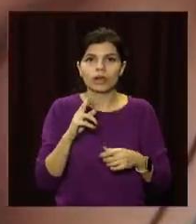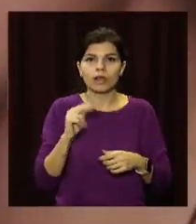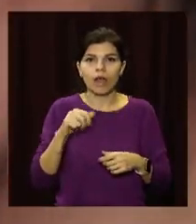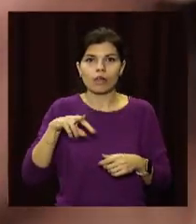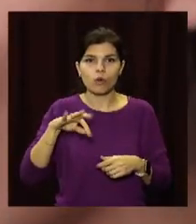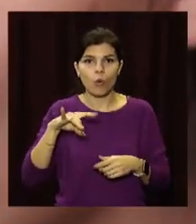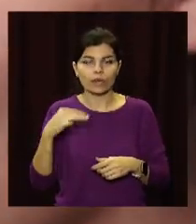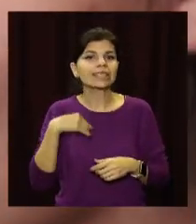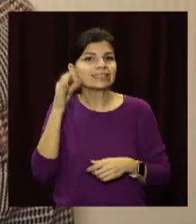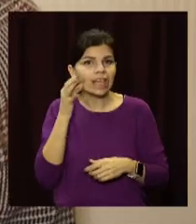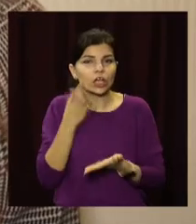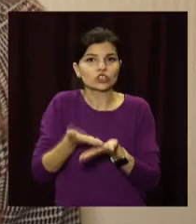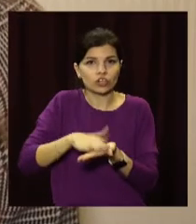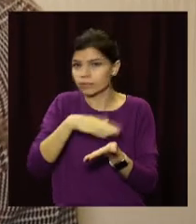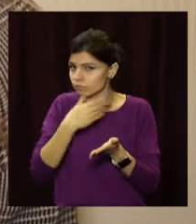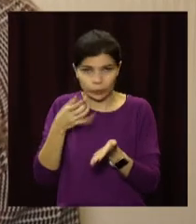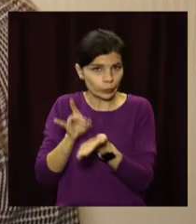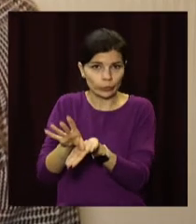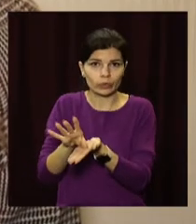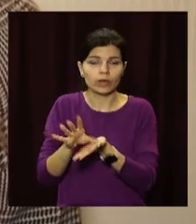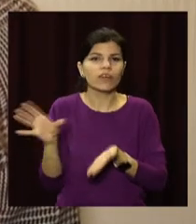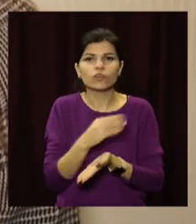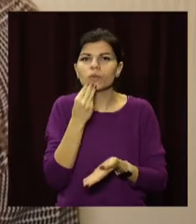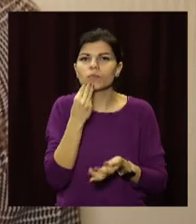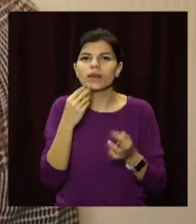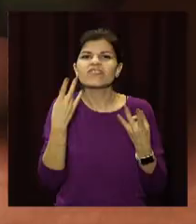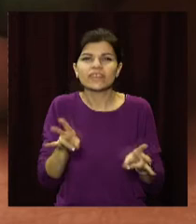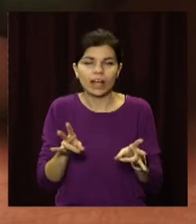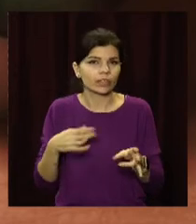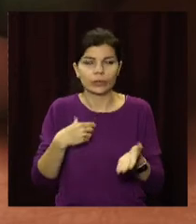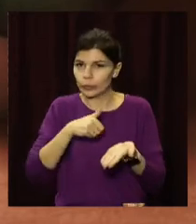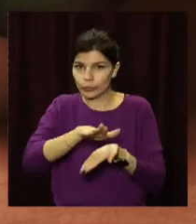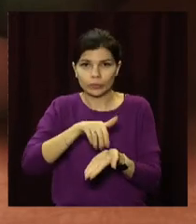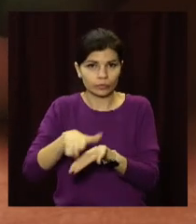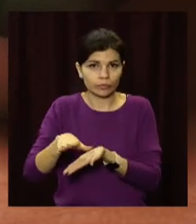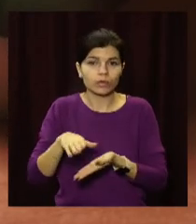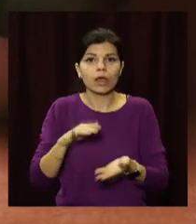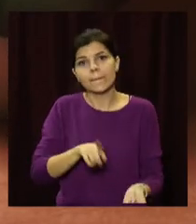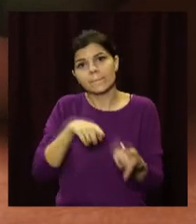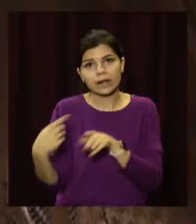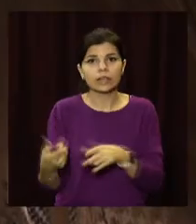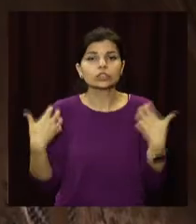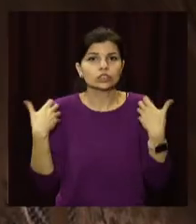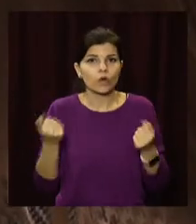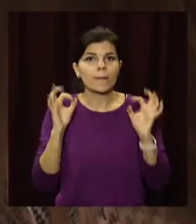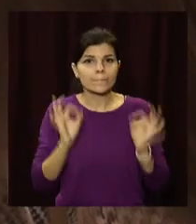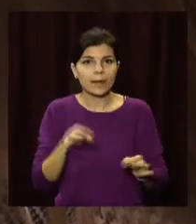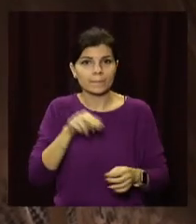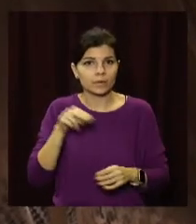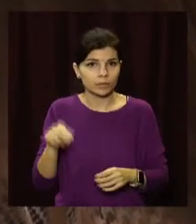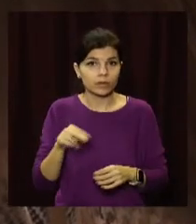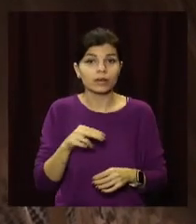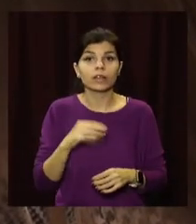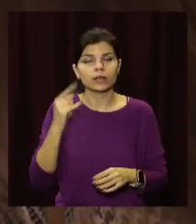жарене, всю неправильну їду, яку я так люблю. І вирішила перейти на здорове, правильне питання, при цьому ще почитувати